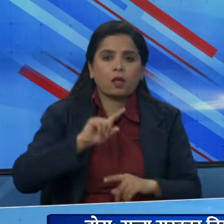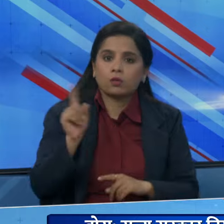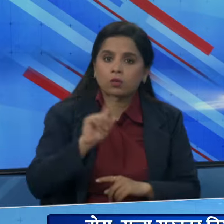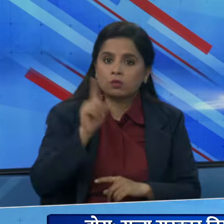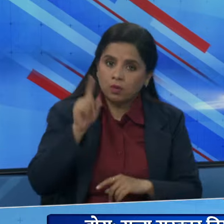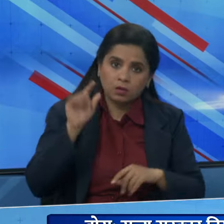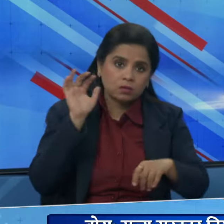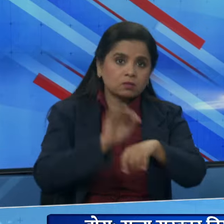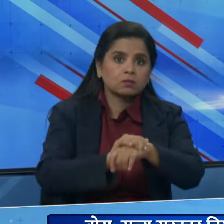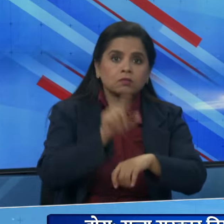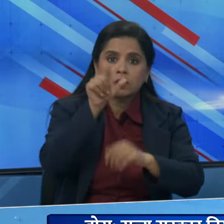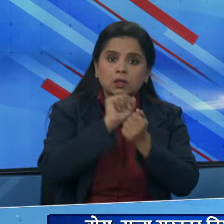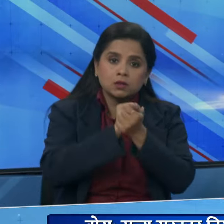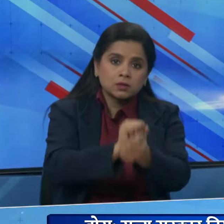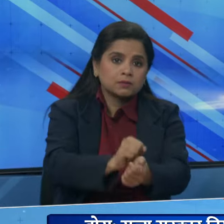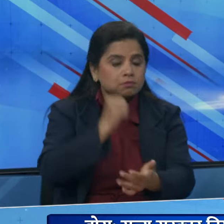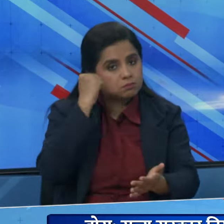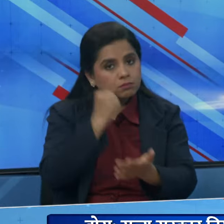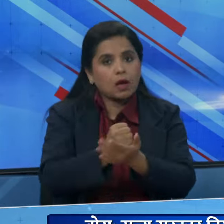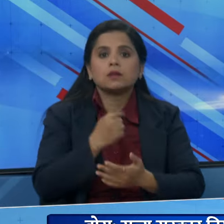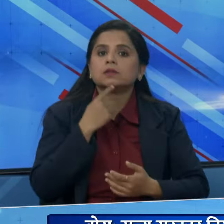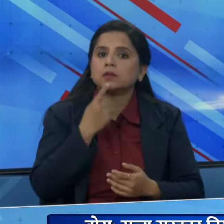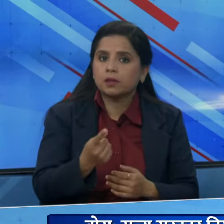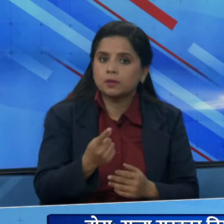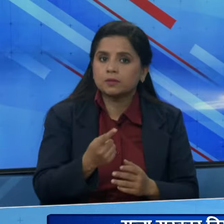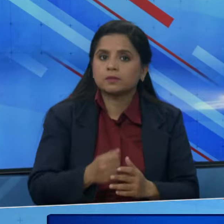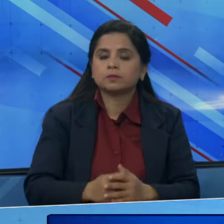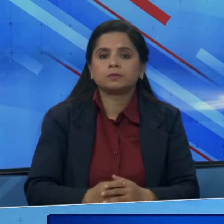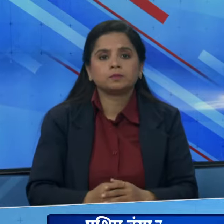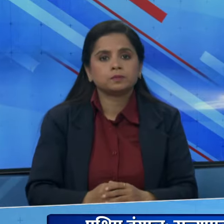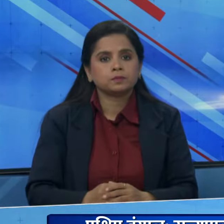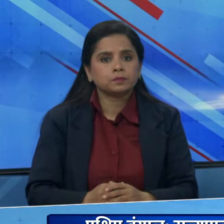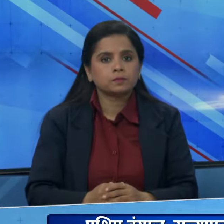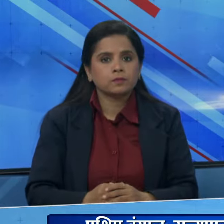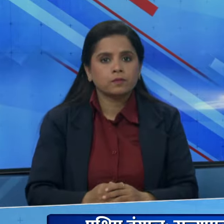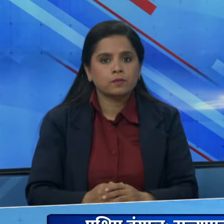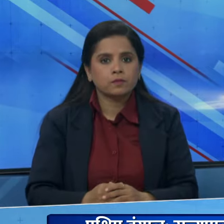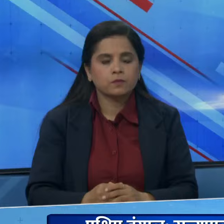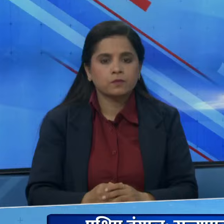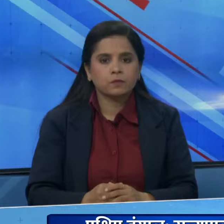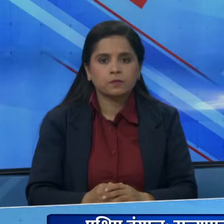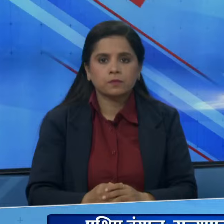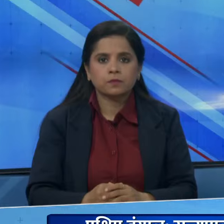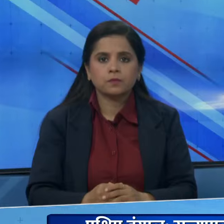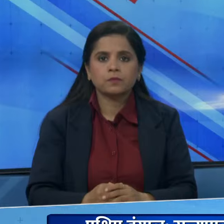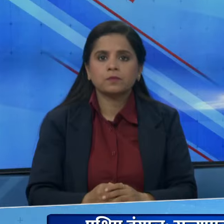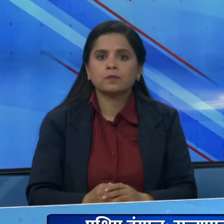उन्हें गिरफतार किया जाएका।